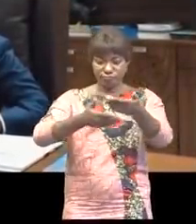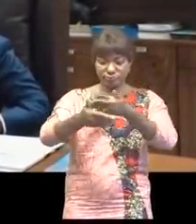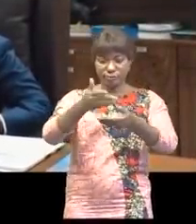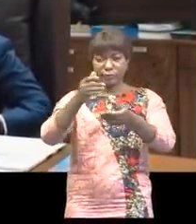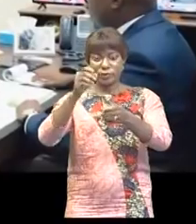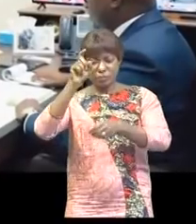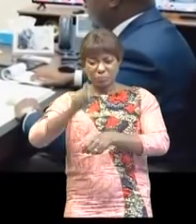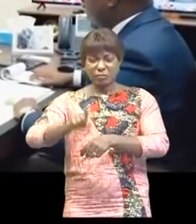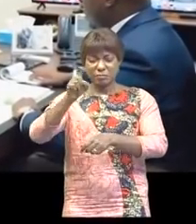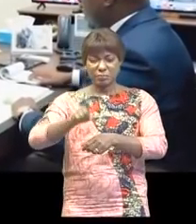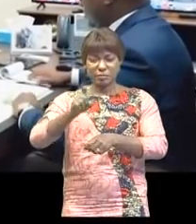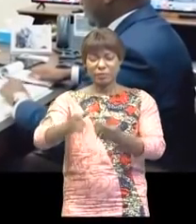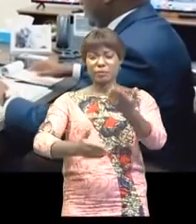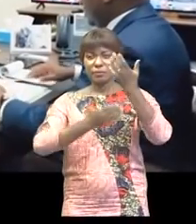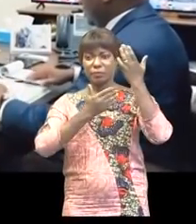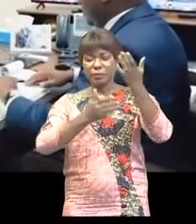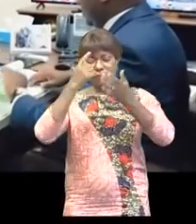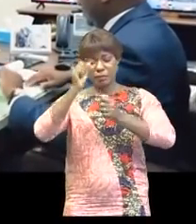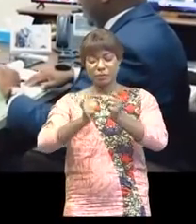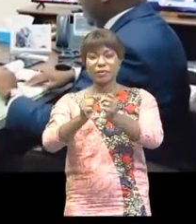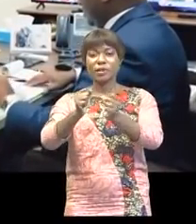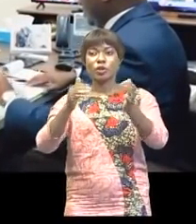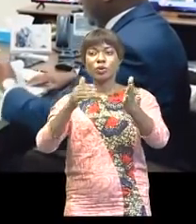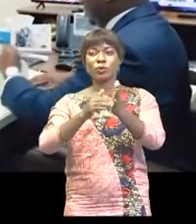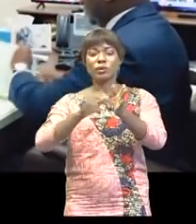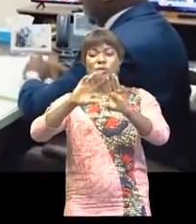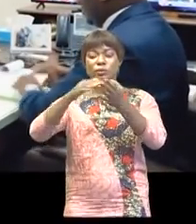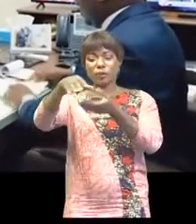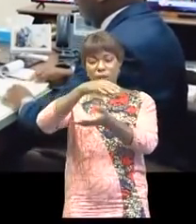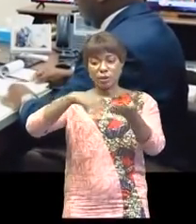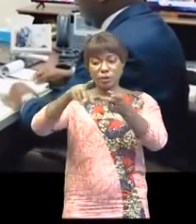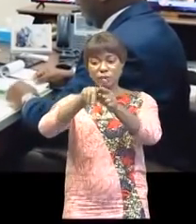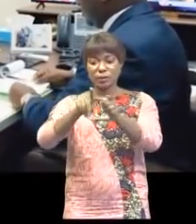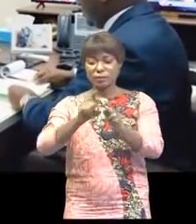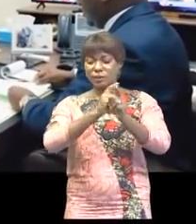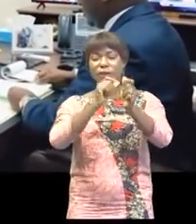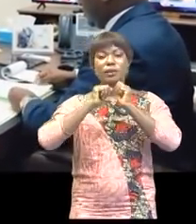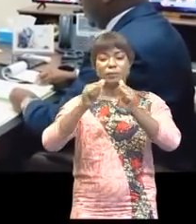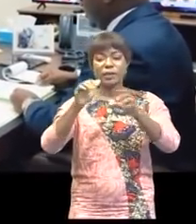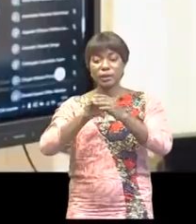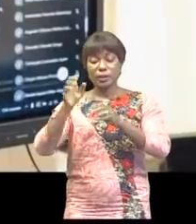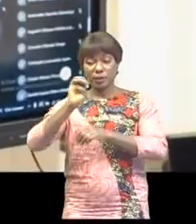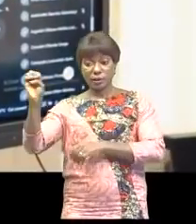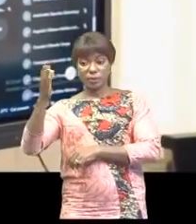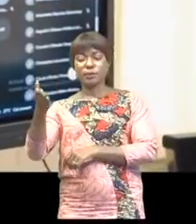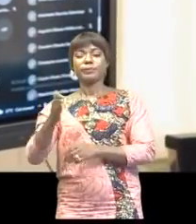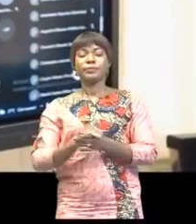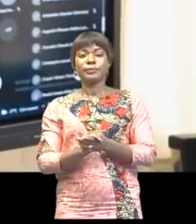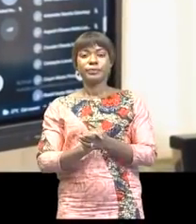un besoin accru pour lutter contre les tracasseries et l'insécurité dans les milieux urbains. 10.